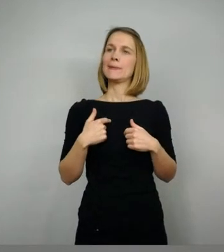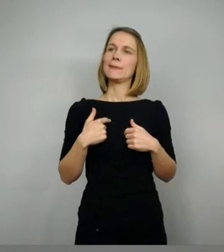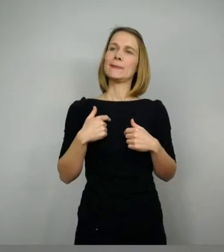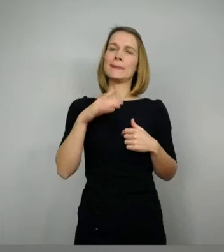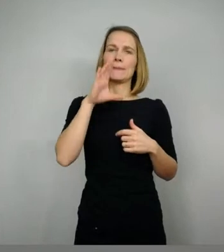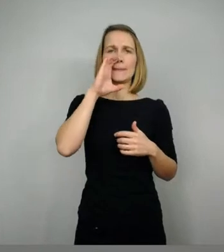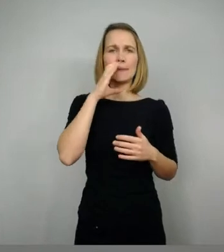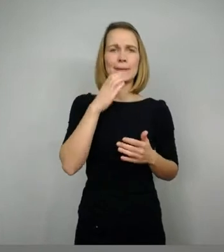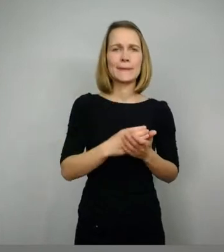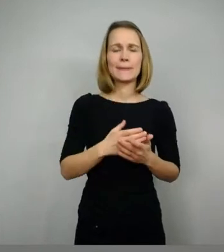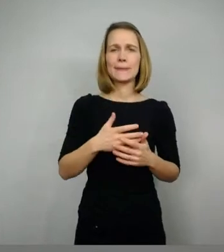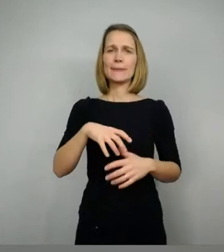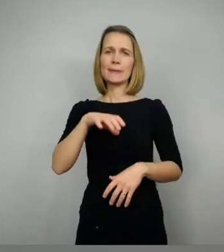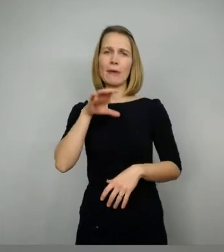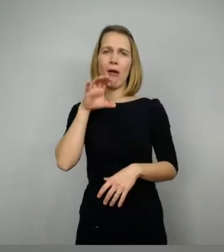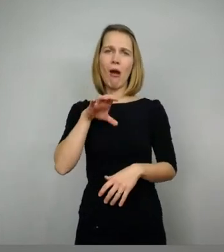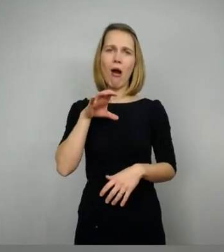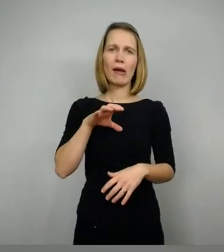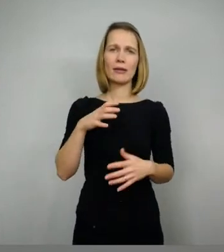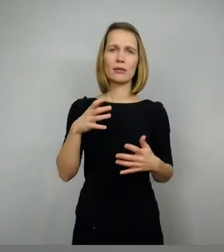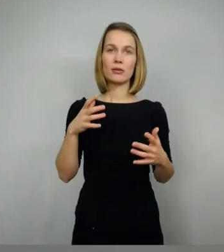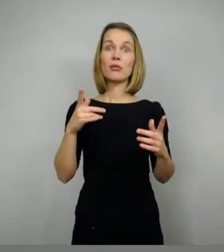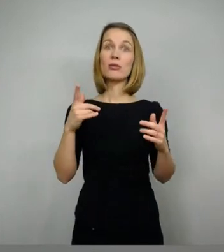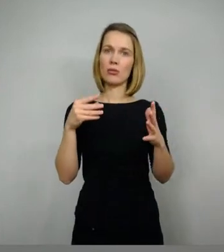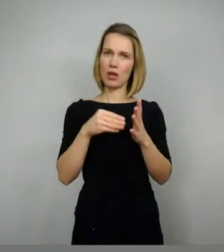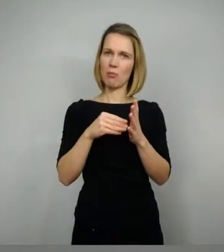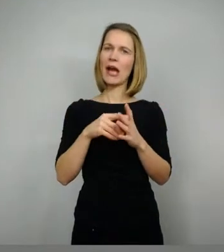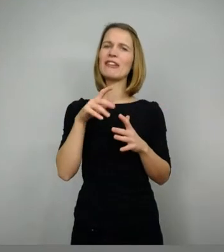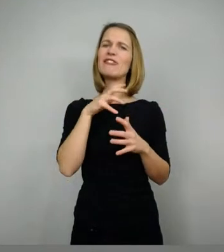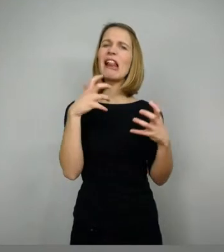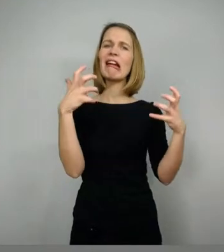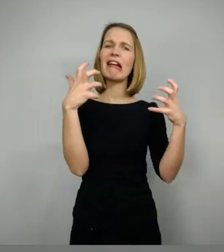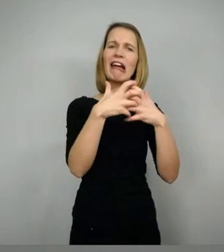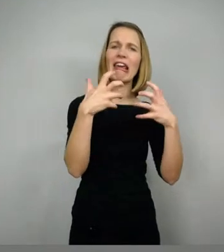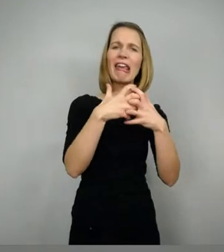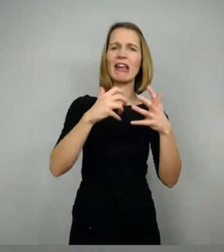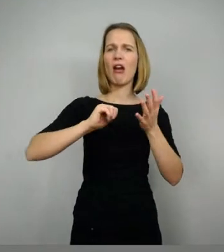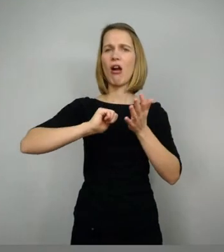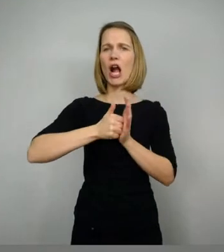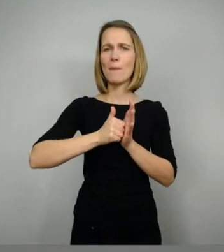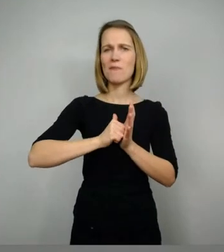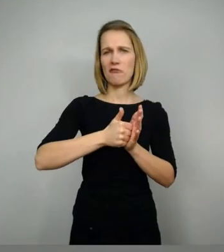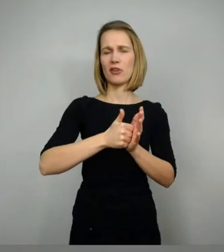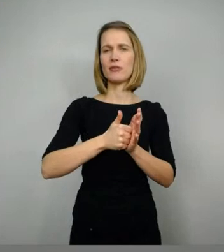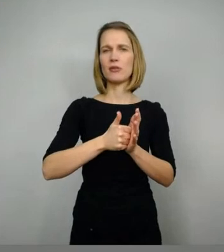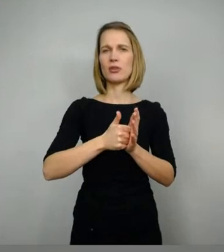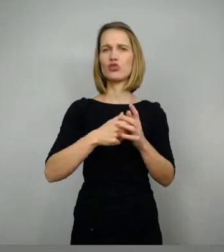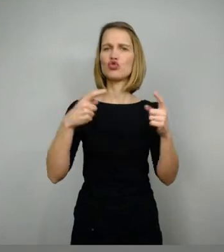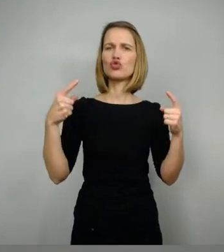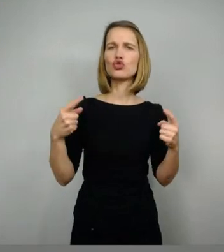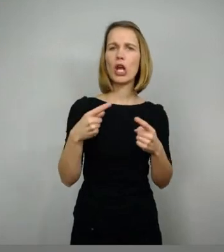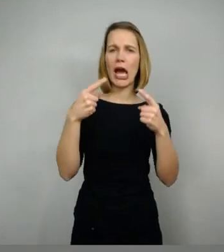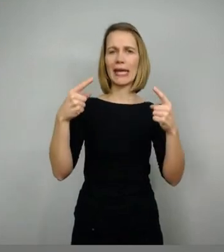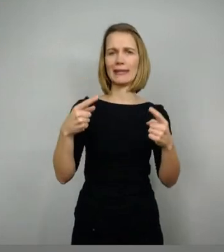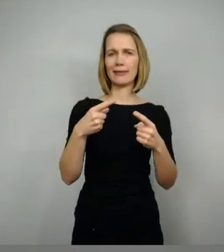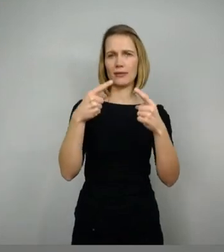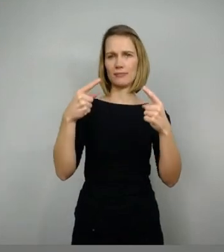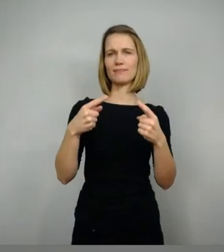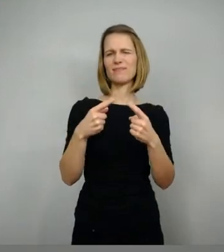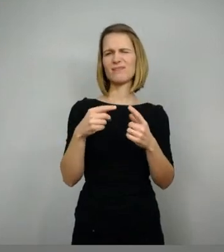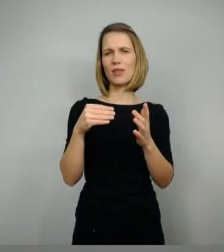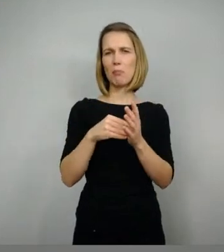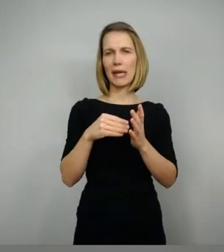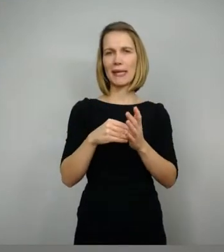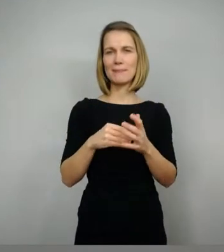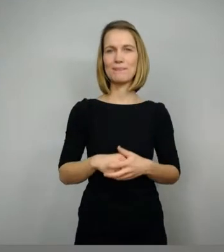Außerdem spielt Krieg und Kampf eine wichtige Rolle. Streeten. Ja, das Streiten. Und schließlich wird von